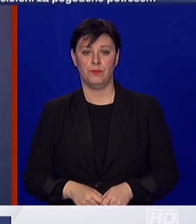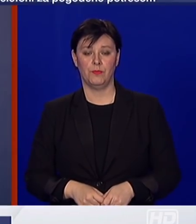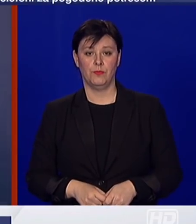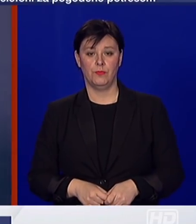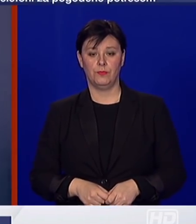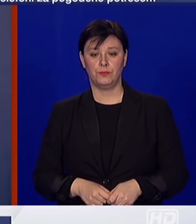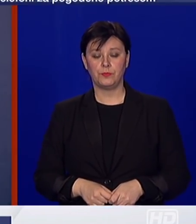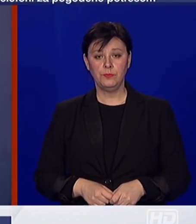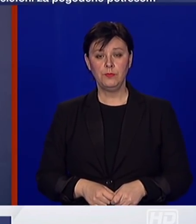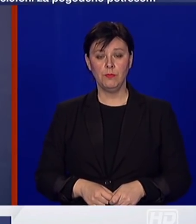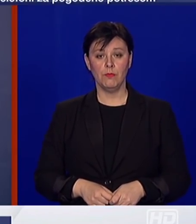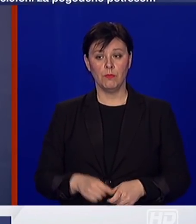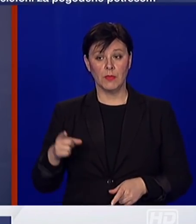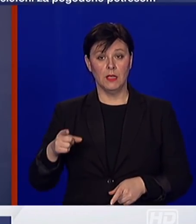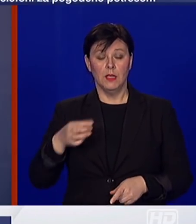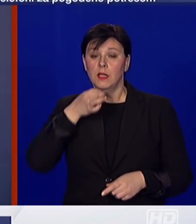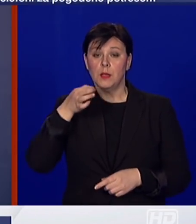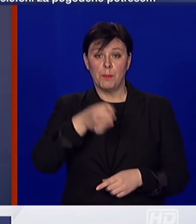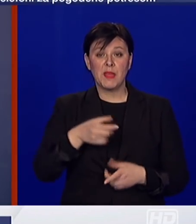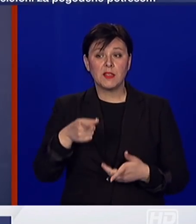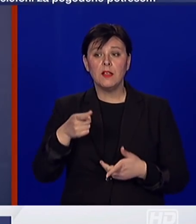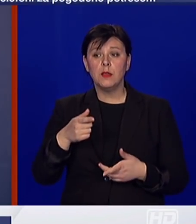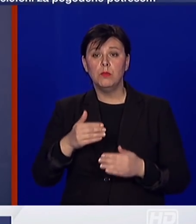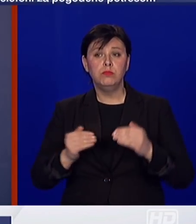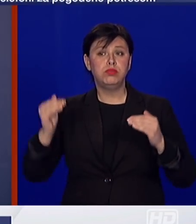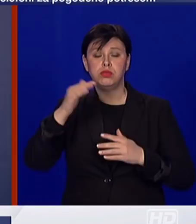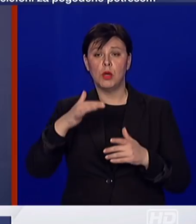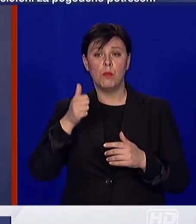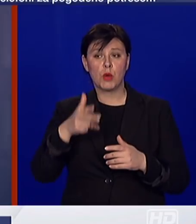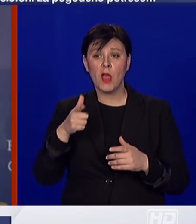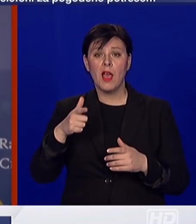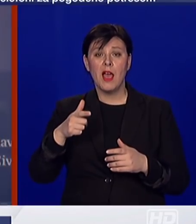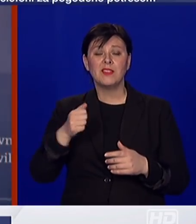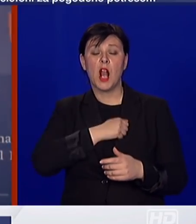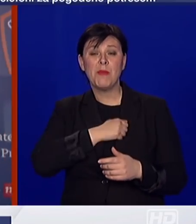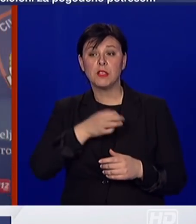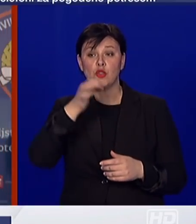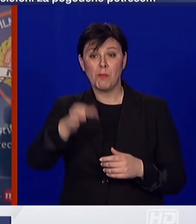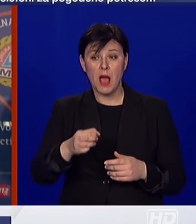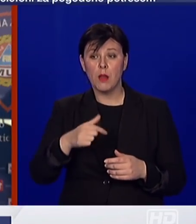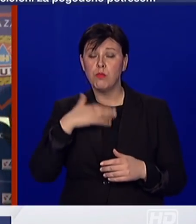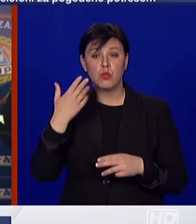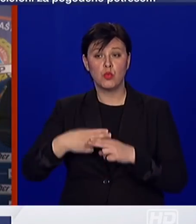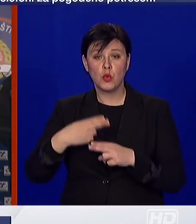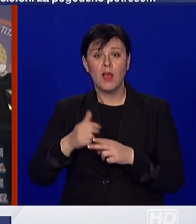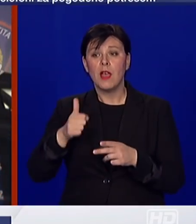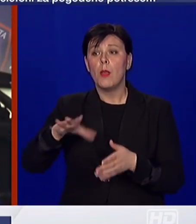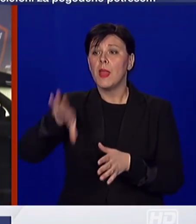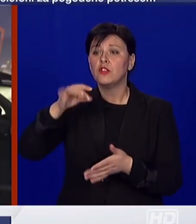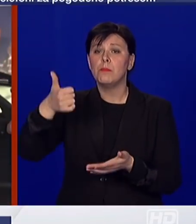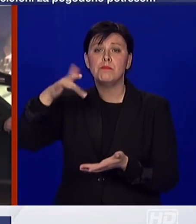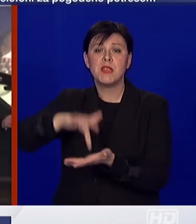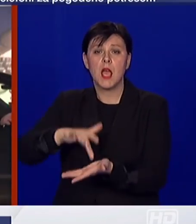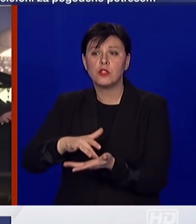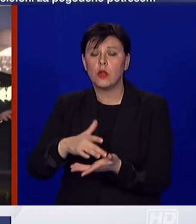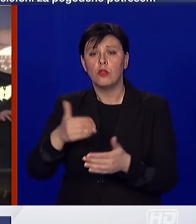S obzirom na skoku porasu broja oboljelih u Splitsko-Darmacijskom županiji, jesu li detektirana nova žarišta i što je